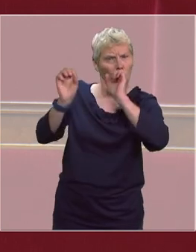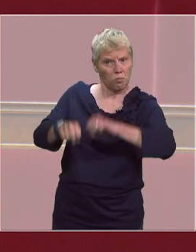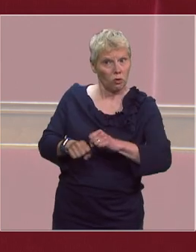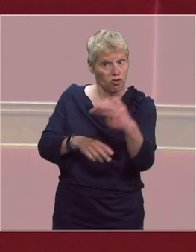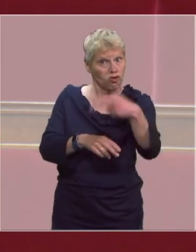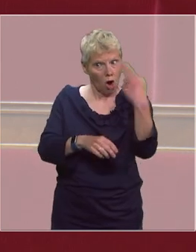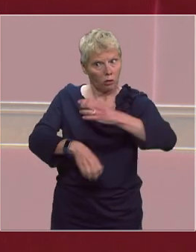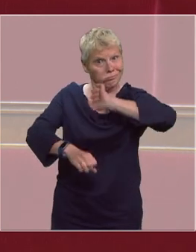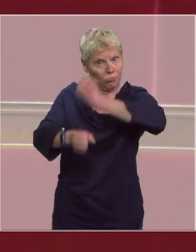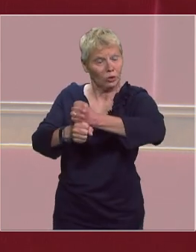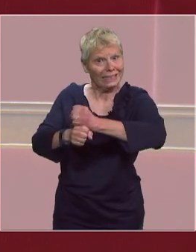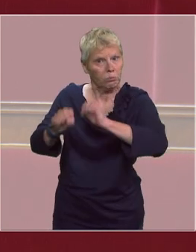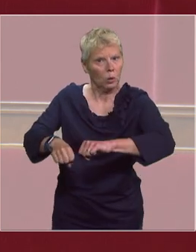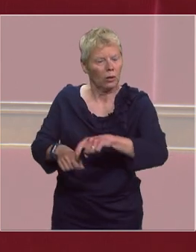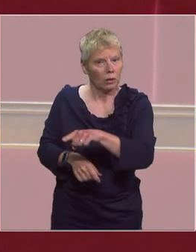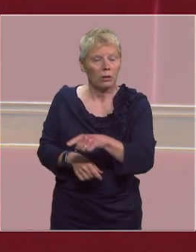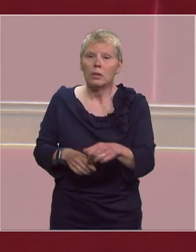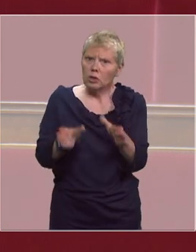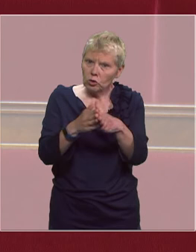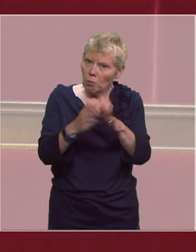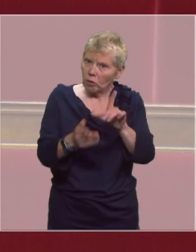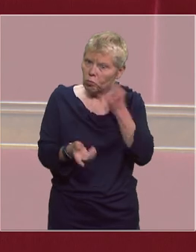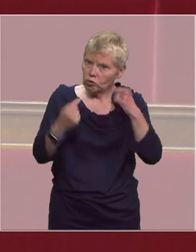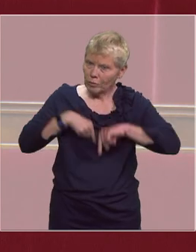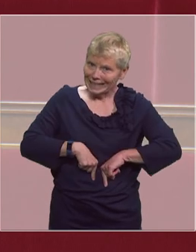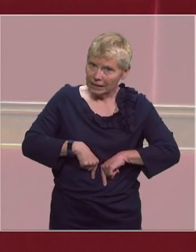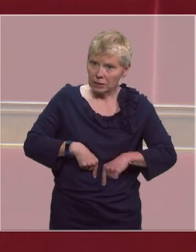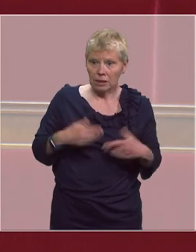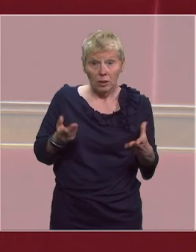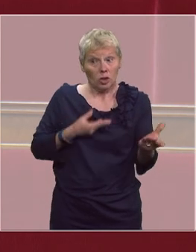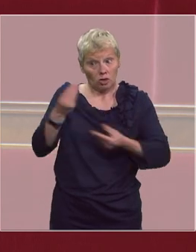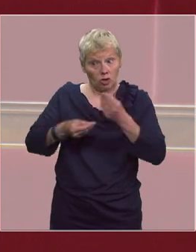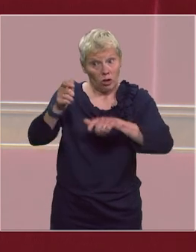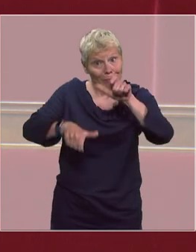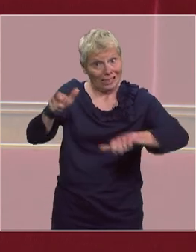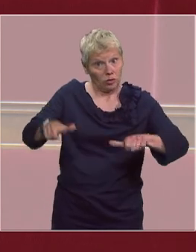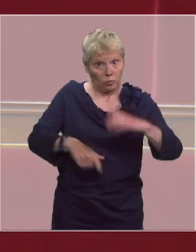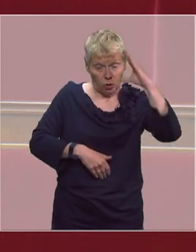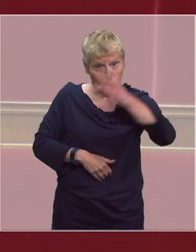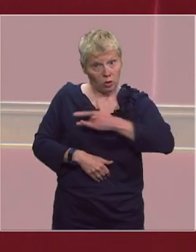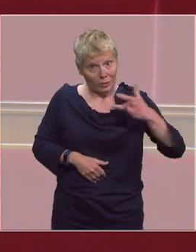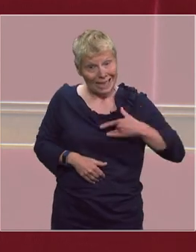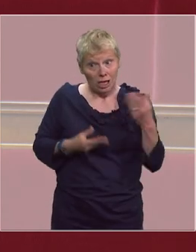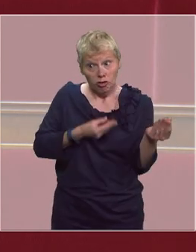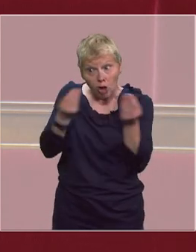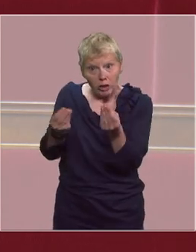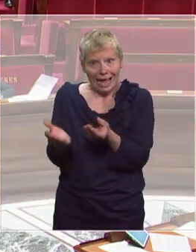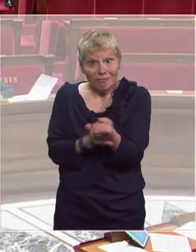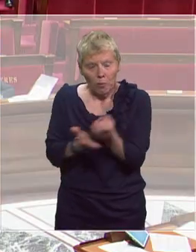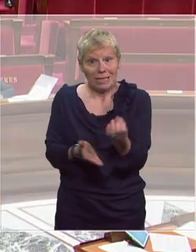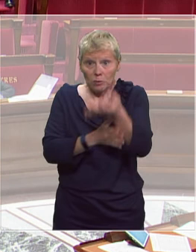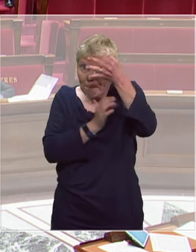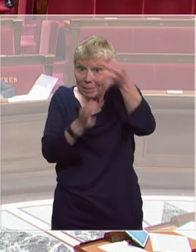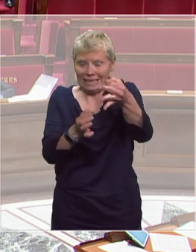la gravité de la situation, je vous demande donc, monsieur le ministre, de nous donner aujourd'hui et donner aux soignants qui nous entendent des éléments précis et clairs